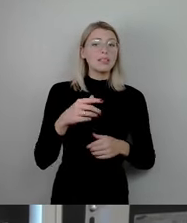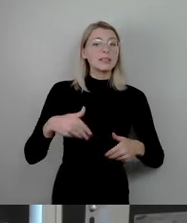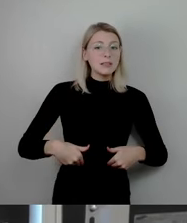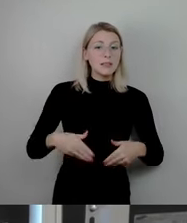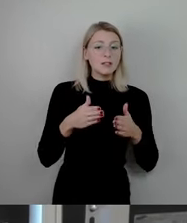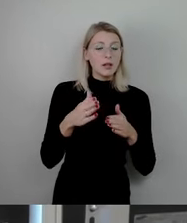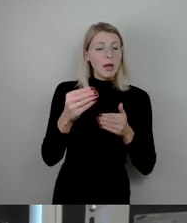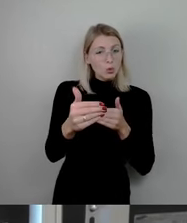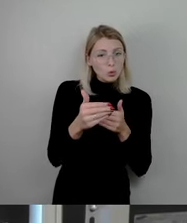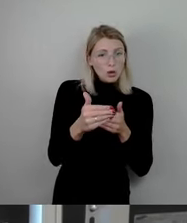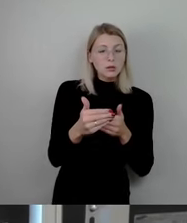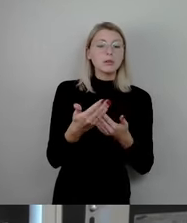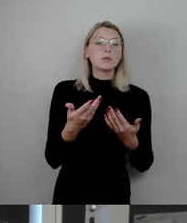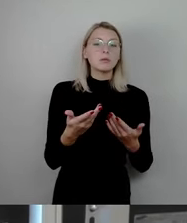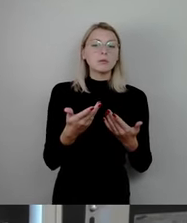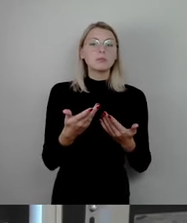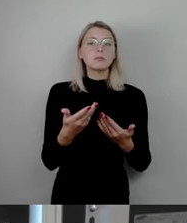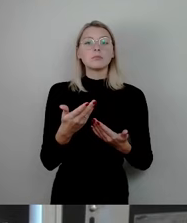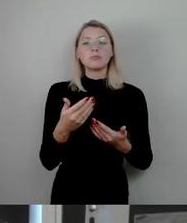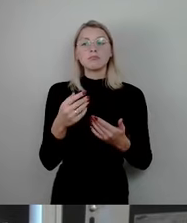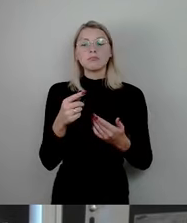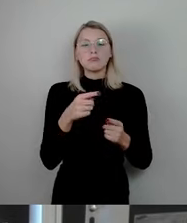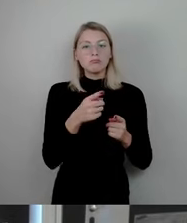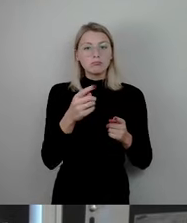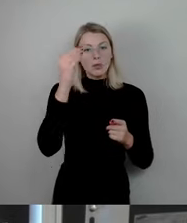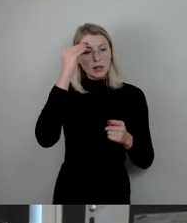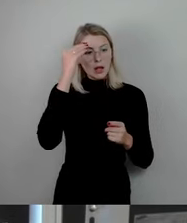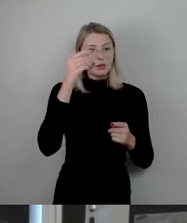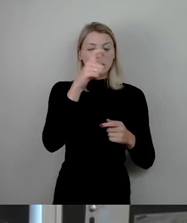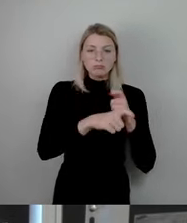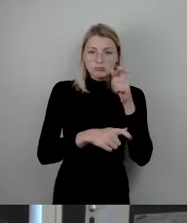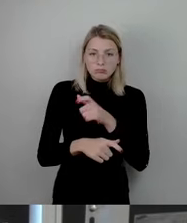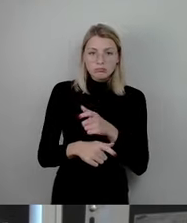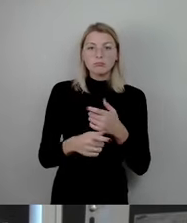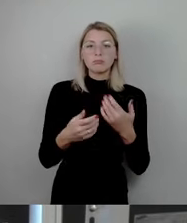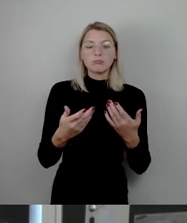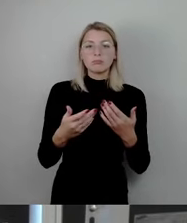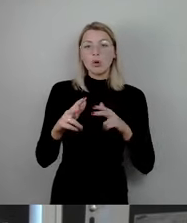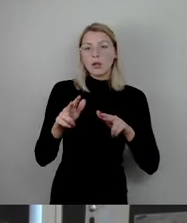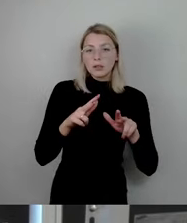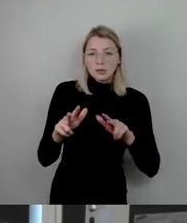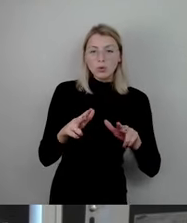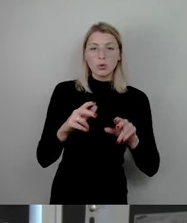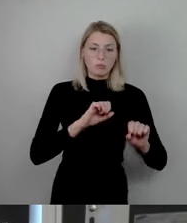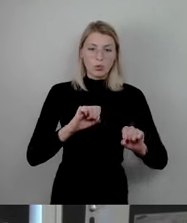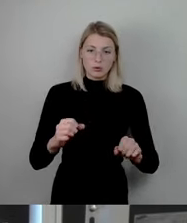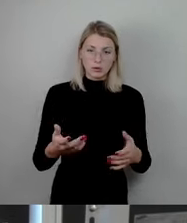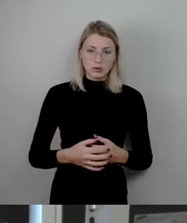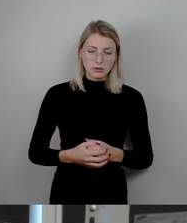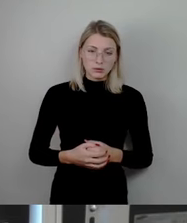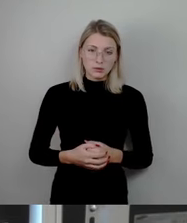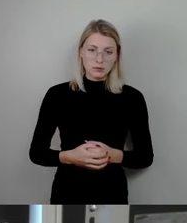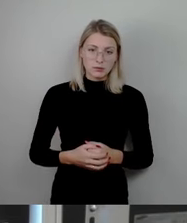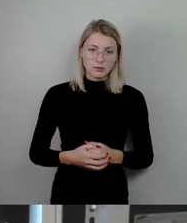sind und gegenseitiges Lernen der Akteure und der Organisation vor Ort ist möglich. Drittens,